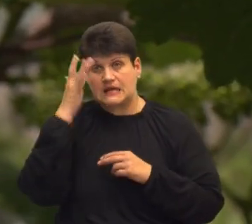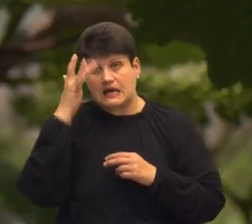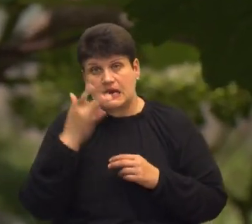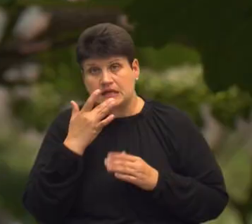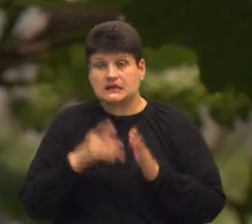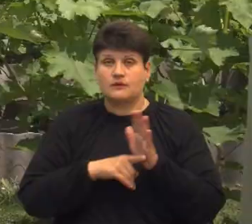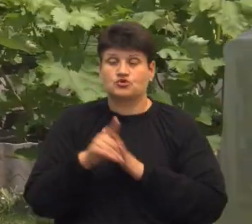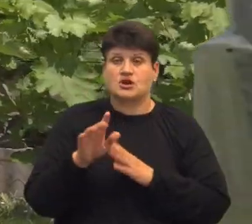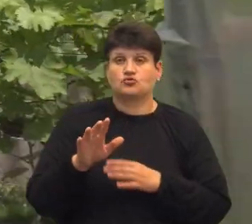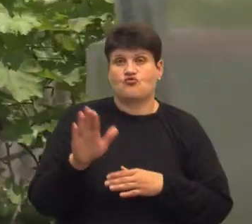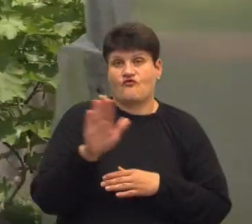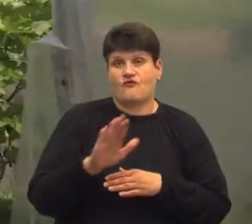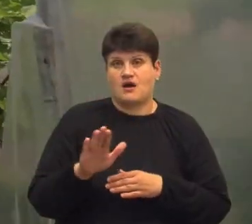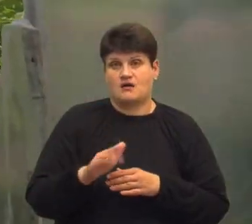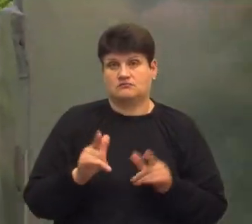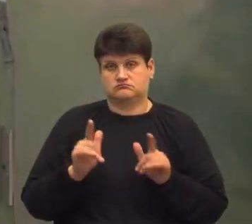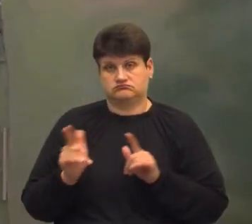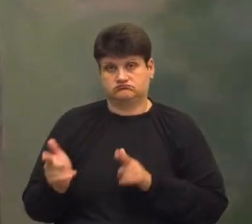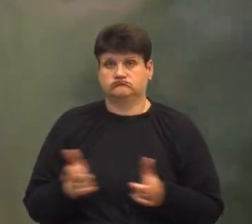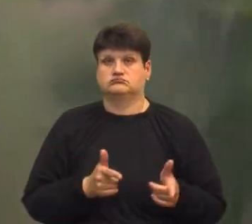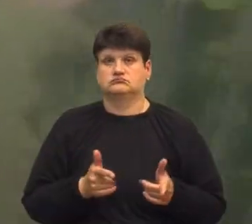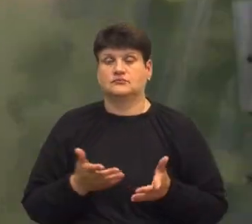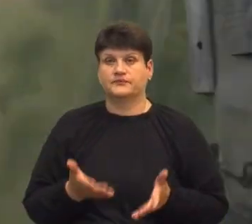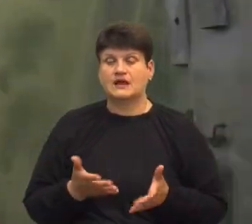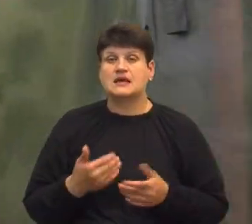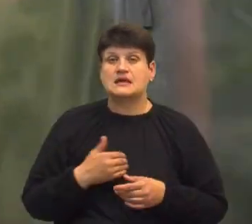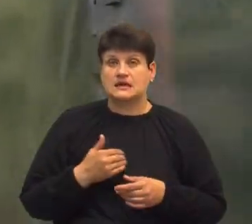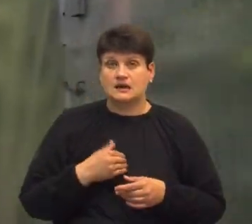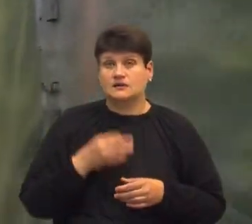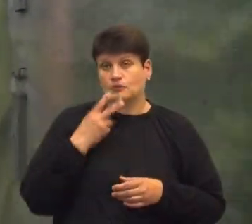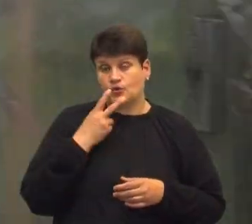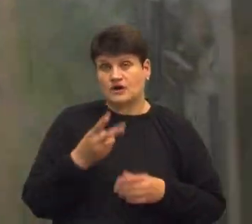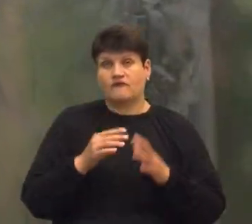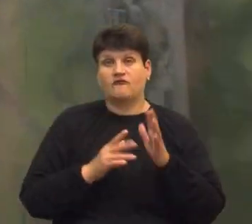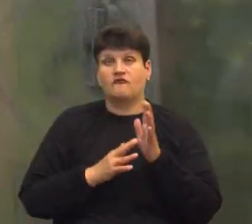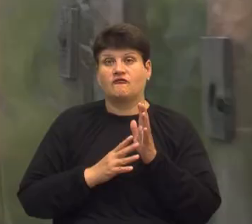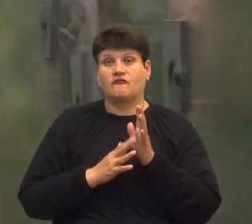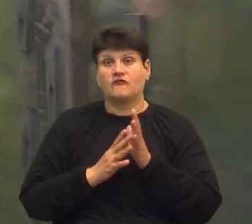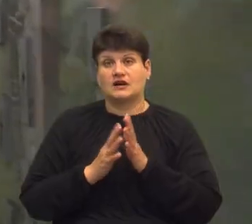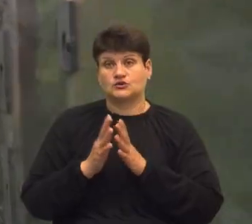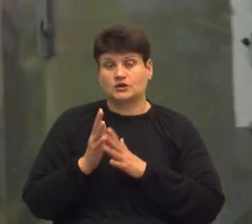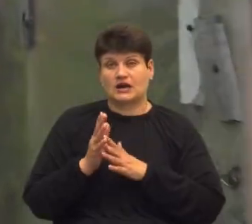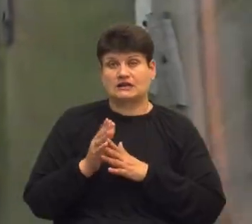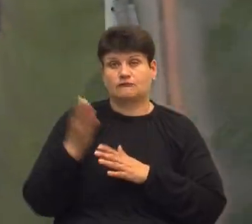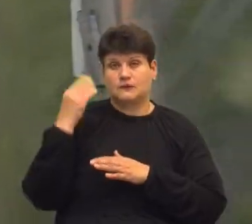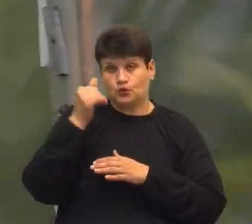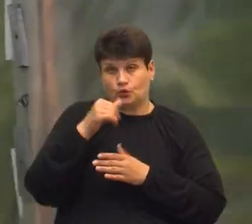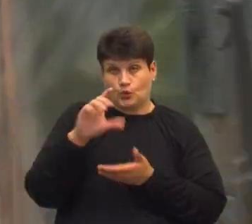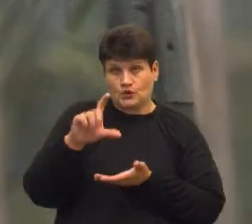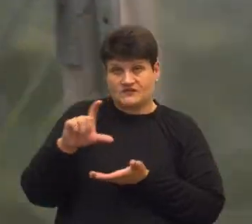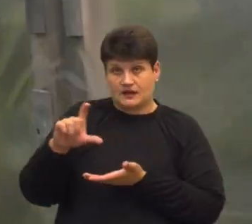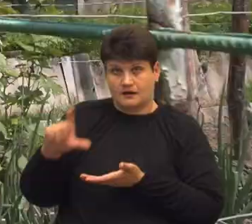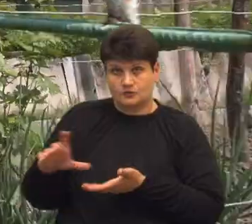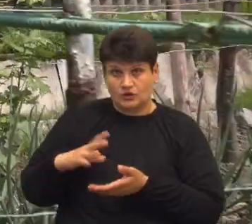вересня. Нише покажу виноградник, який заложив в минулому році. Виростив в хаті, в себе в стаканчиках, і вже цього року він